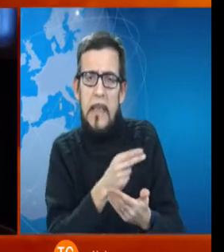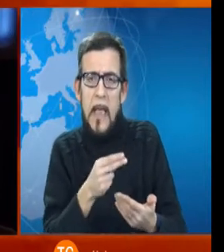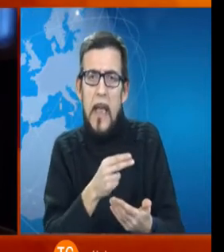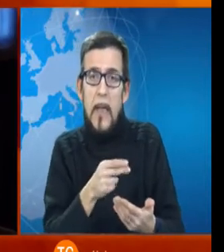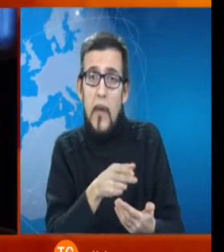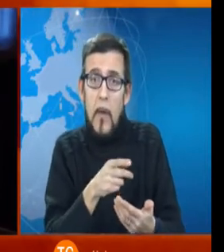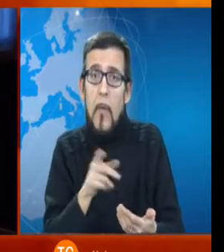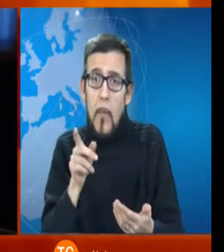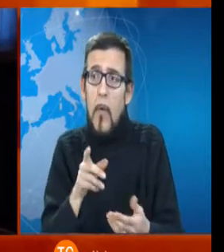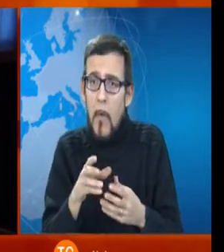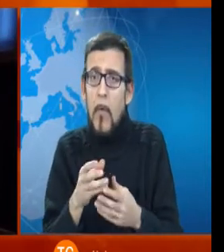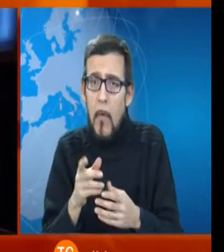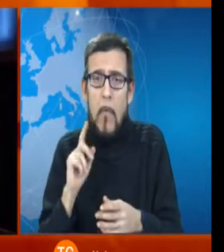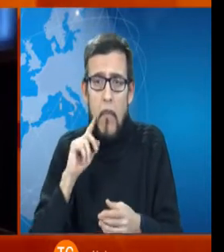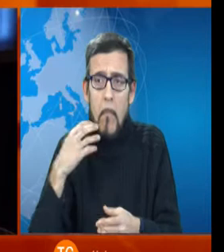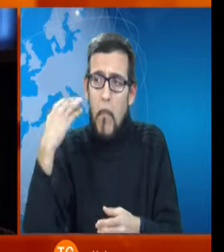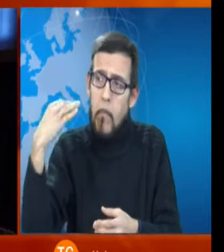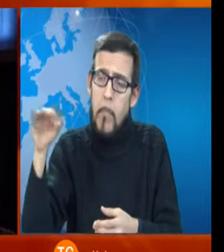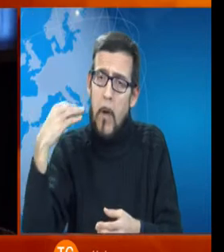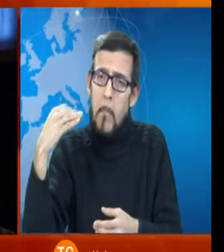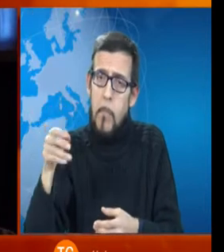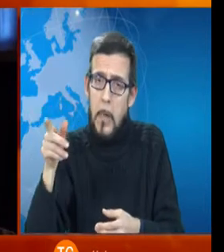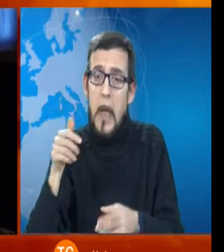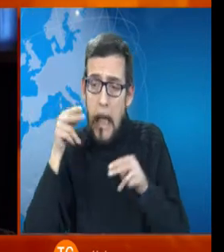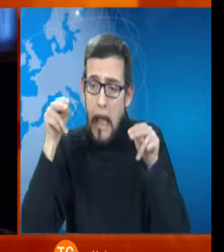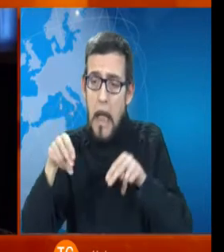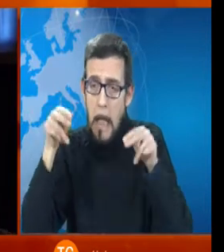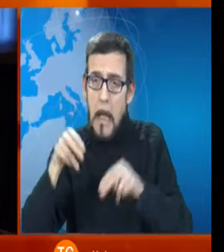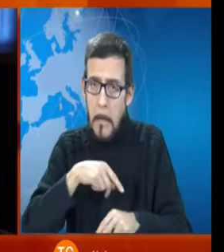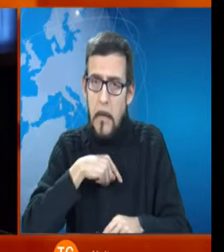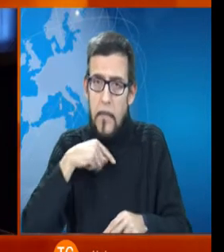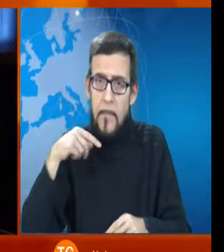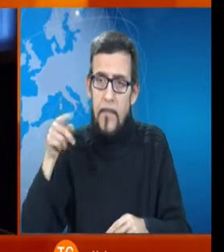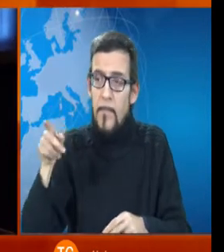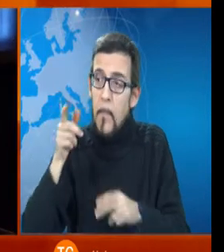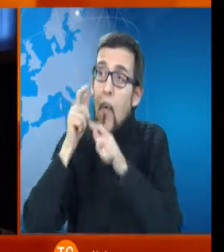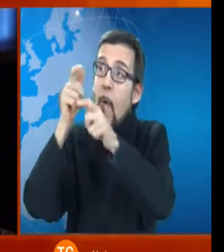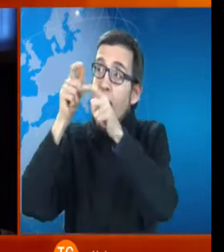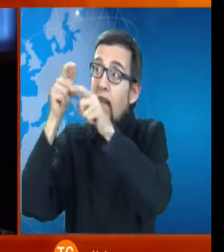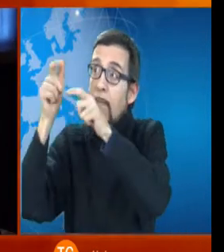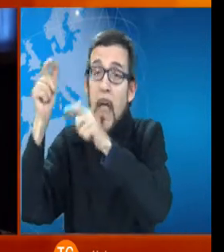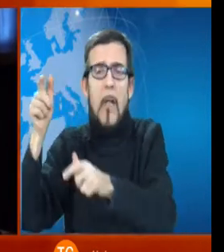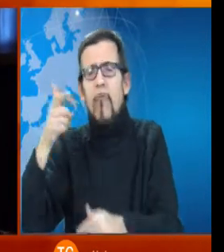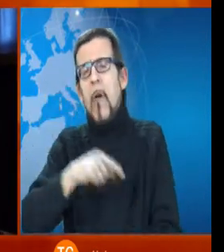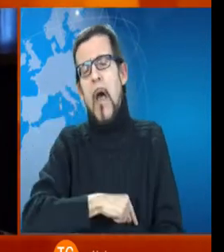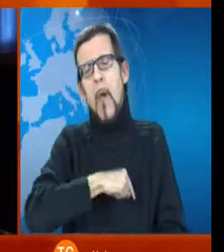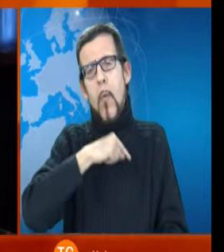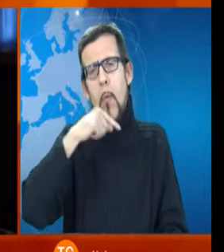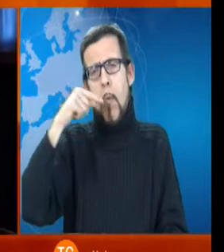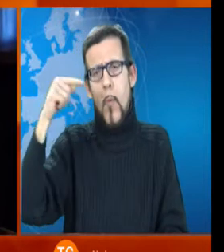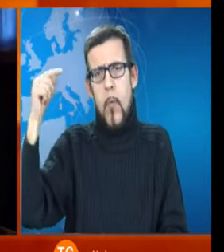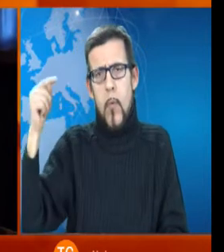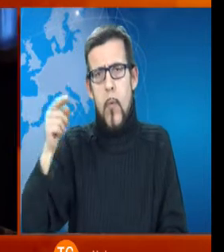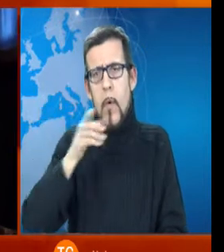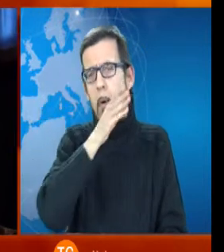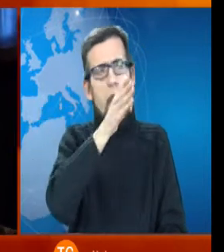metterà frutto poi nel corso degli anni il suo viaggiare dura moltissimo, lo troviamo in giro